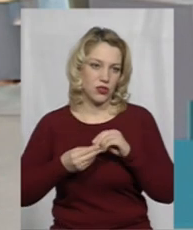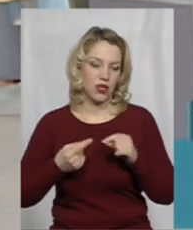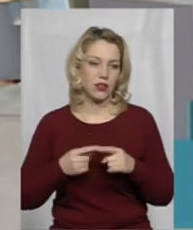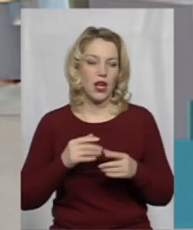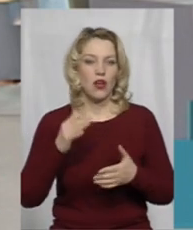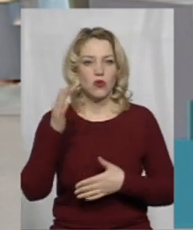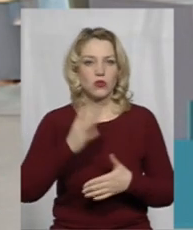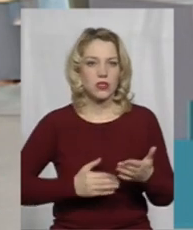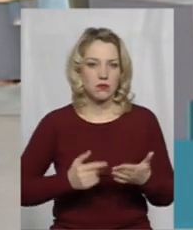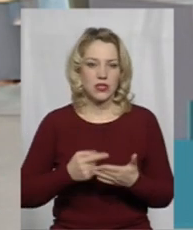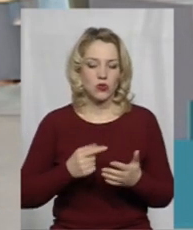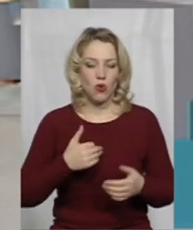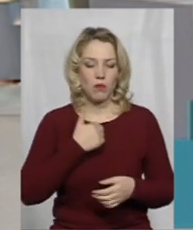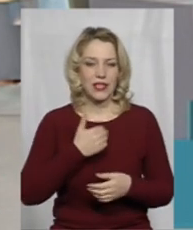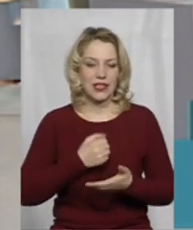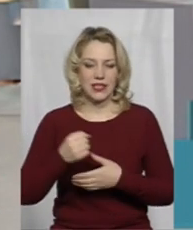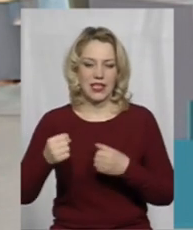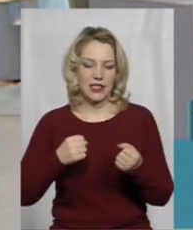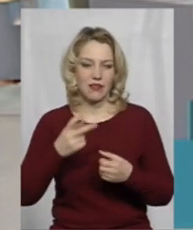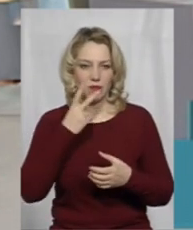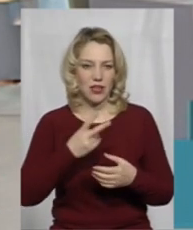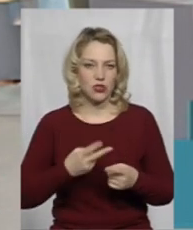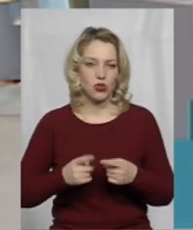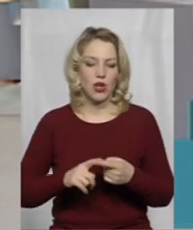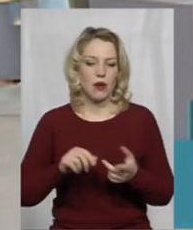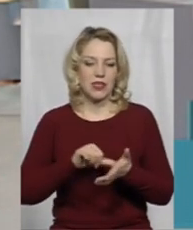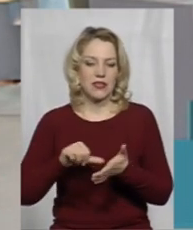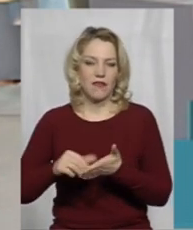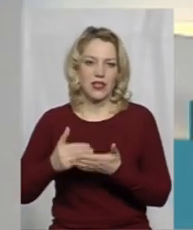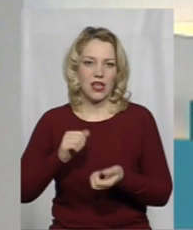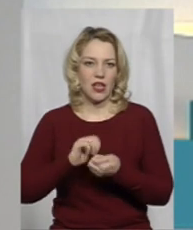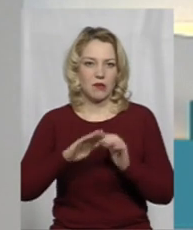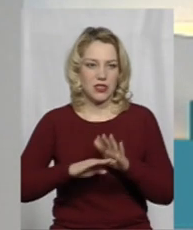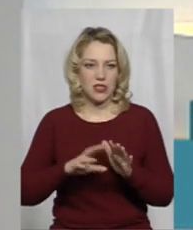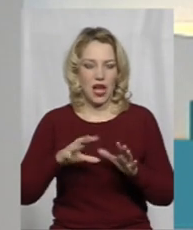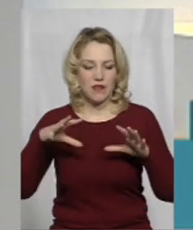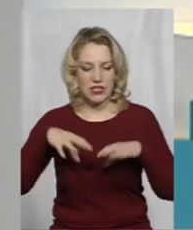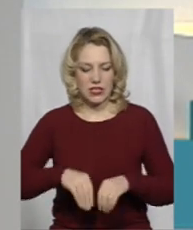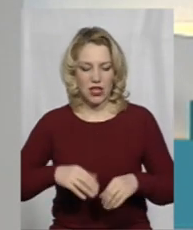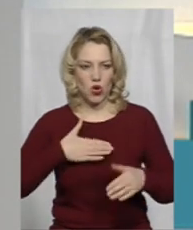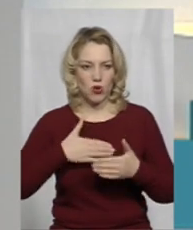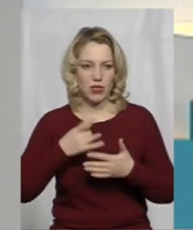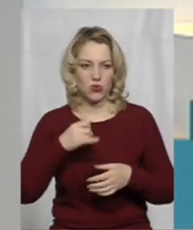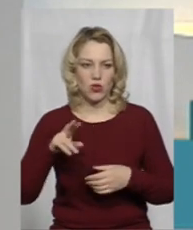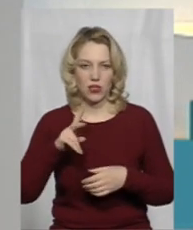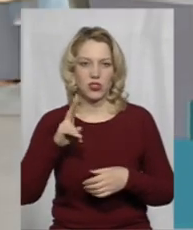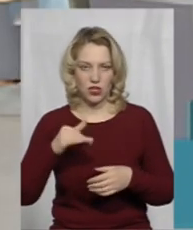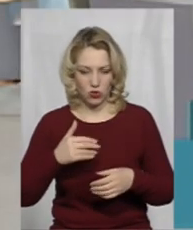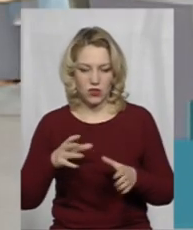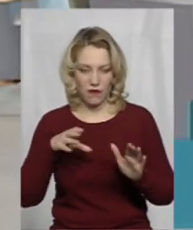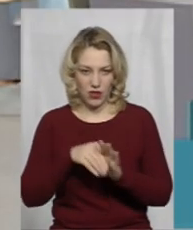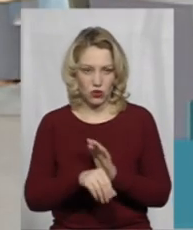У списку претендентів бачу ще чотирьох представників від Кам'янеччини, а от до складу громадської ради хтось з них ще війшов?